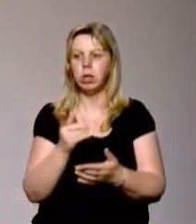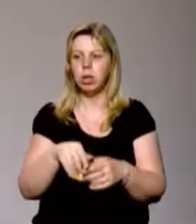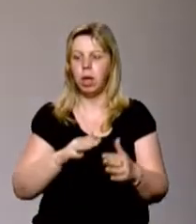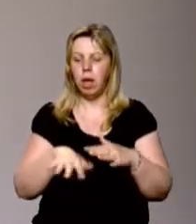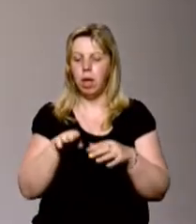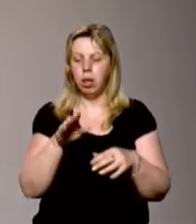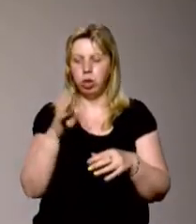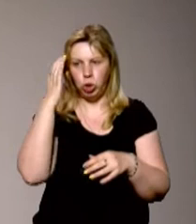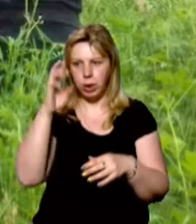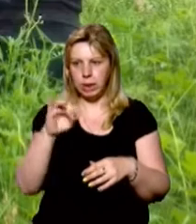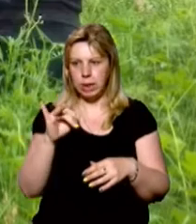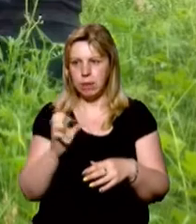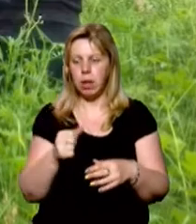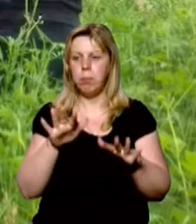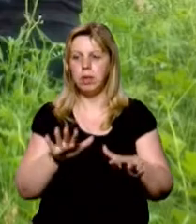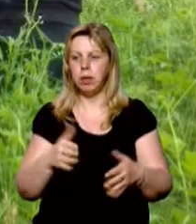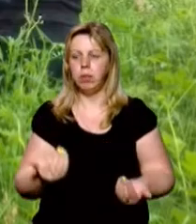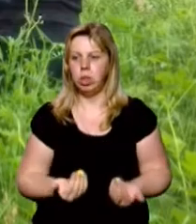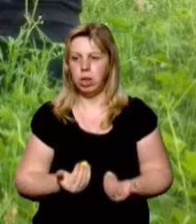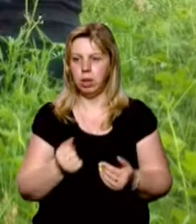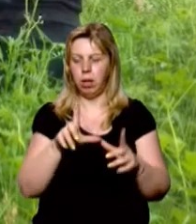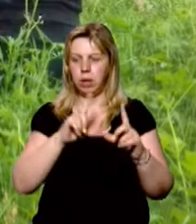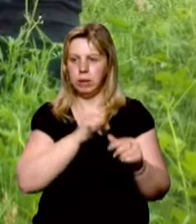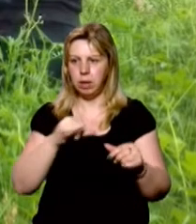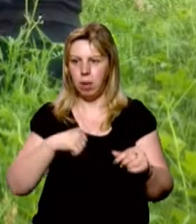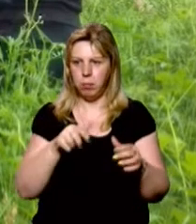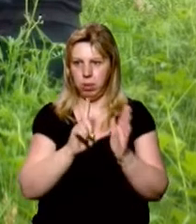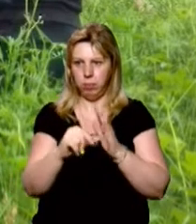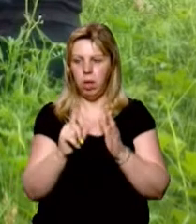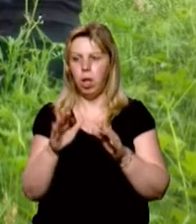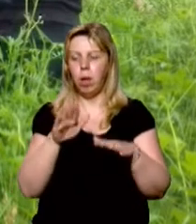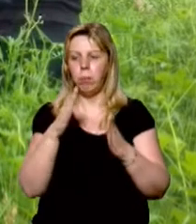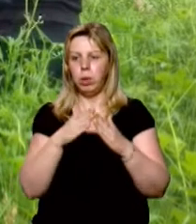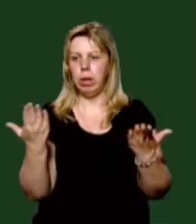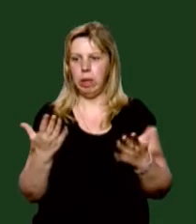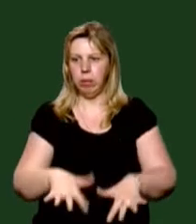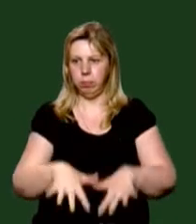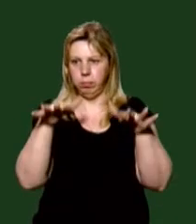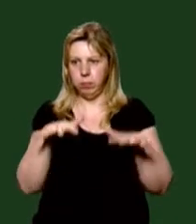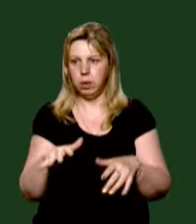берегах Чорної Тиса, місцеві мешканці евакуйовували селян, будинки яких затопило.